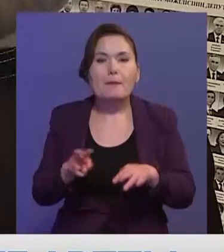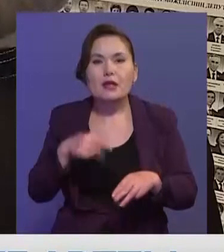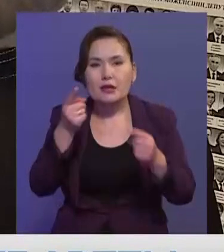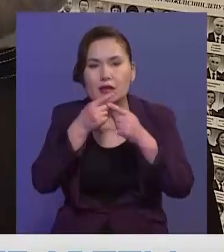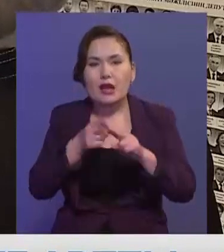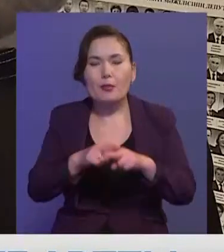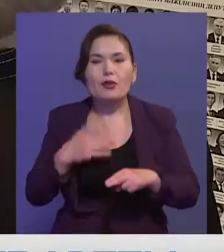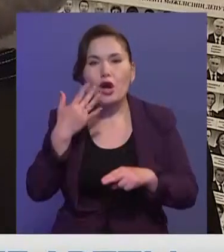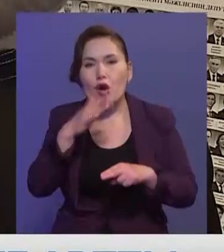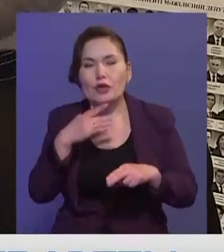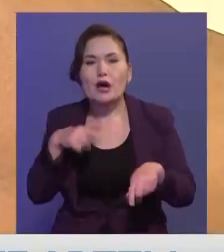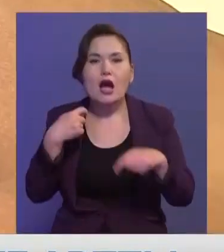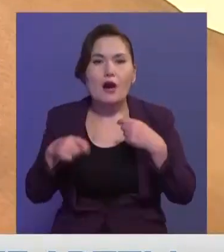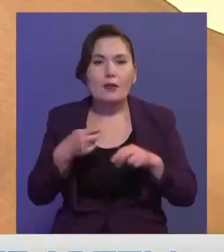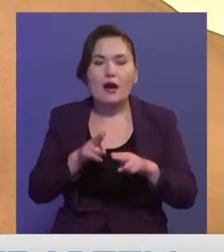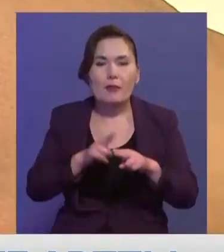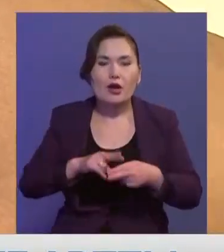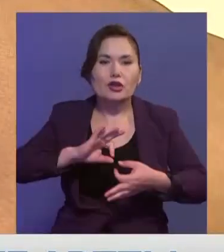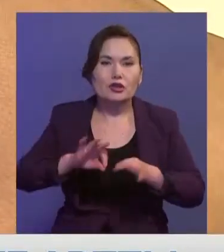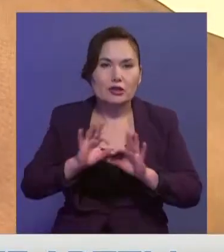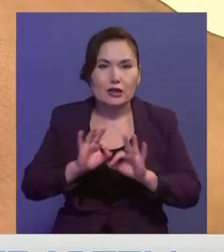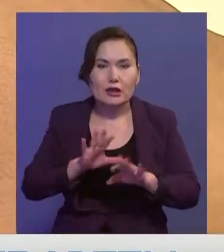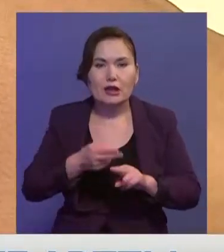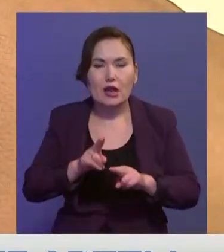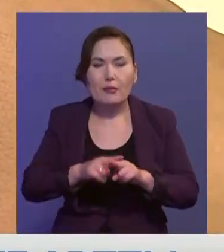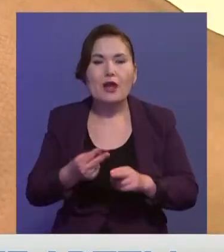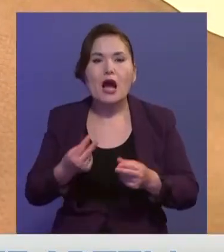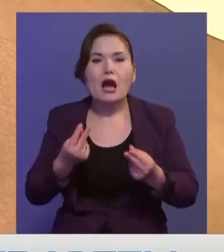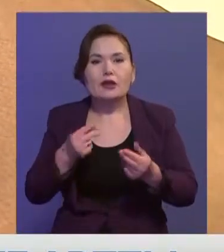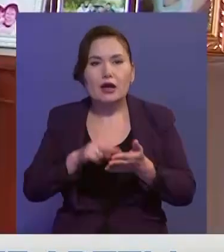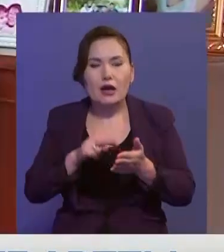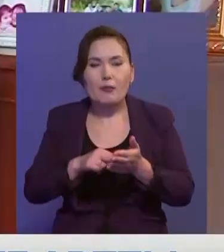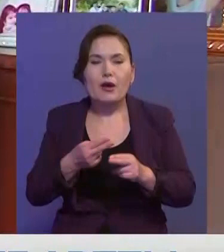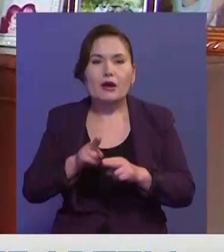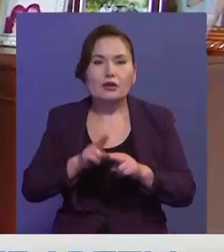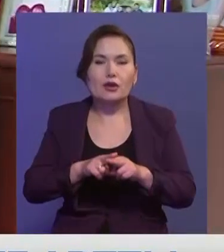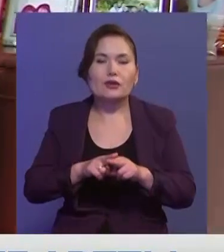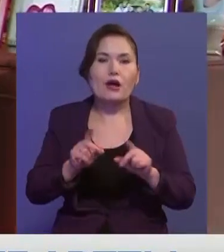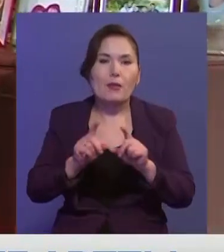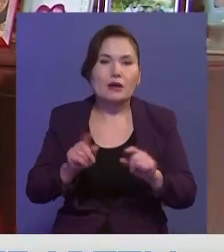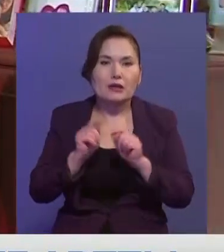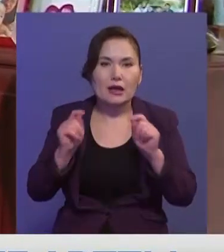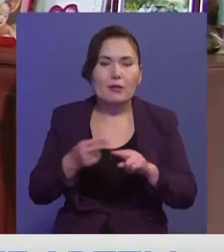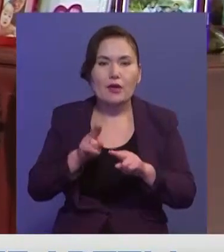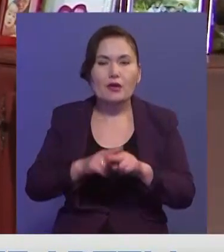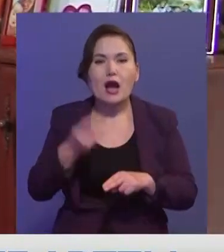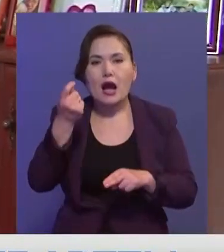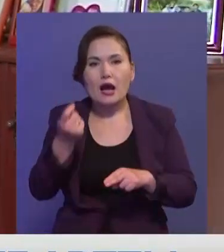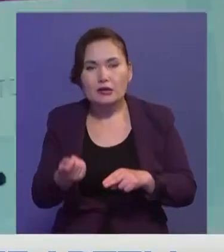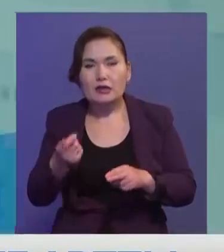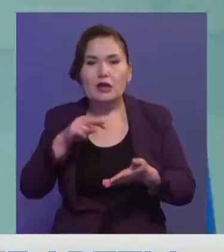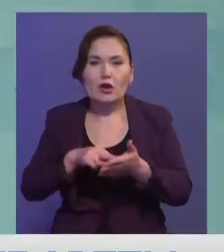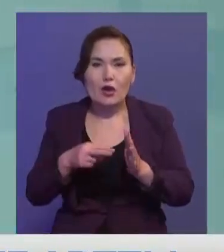ұлттық тавар өткізу жүйесі жайлыда айтып берді. Тавар бағасын сауда нысандарын көбейтіп ғарқылы арзандатуды